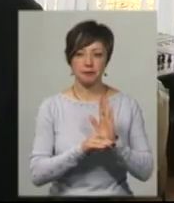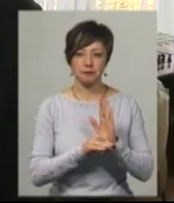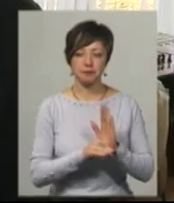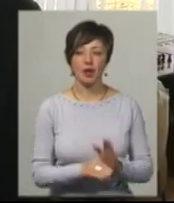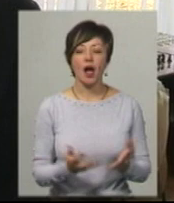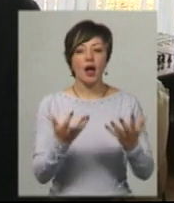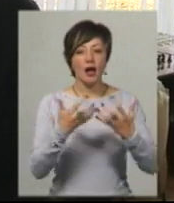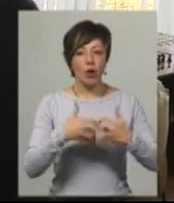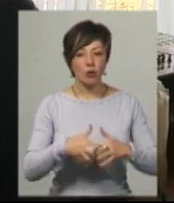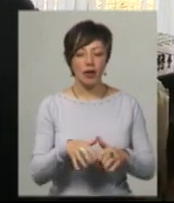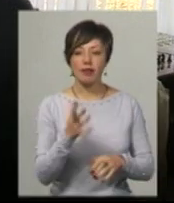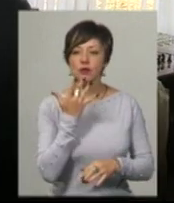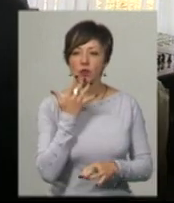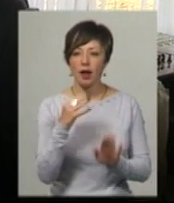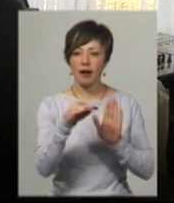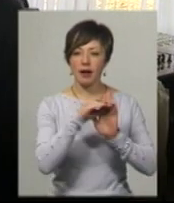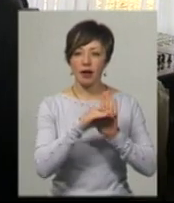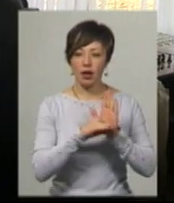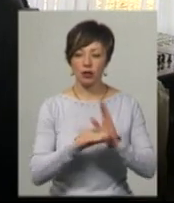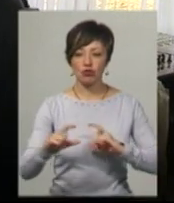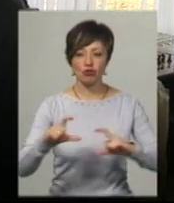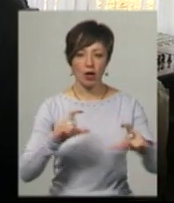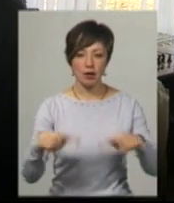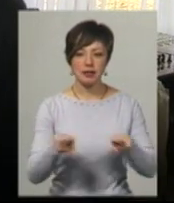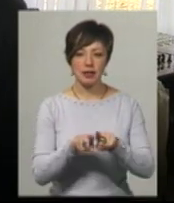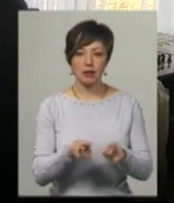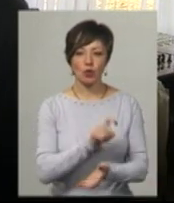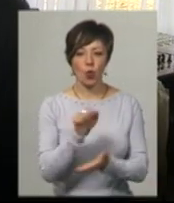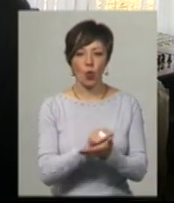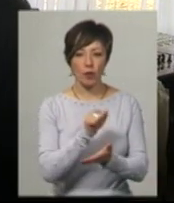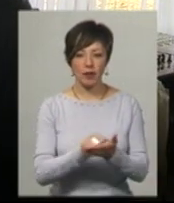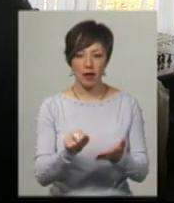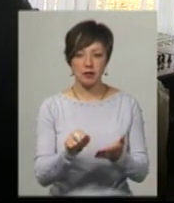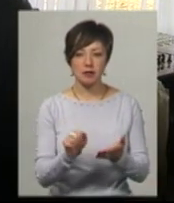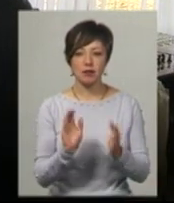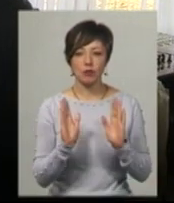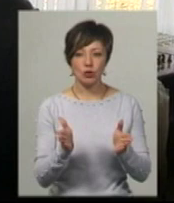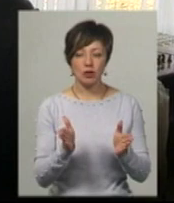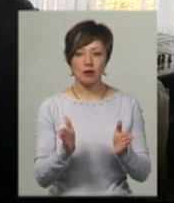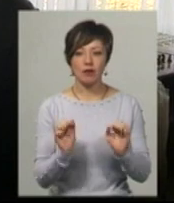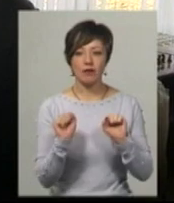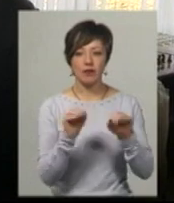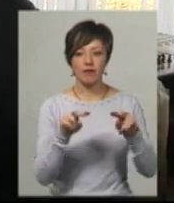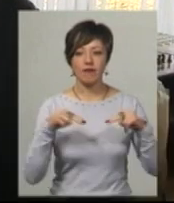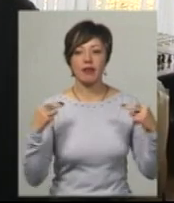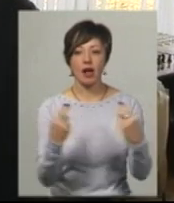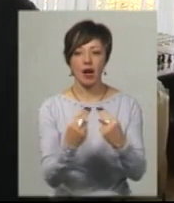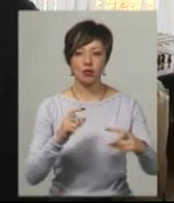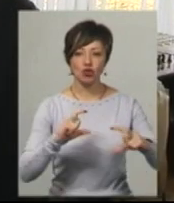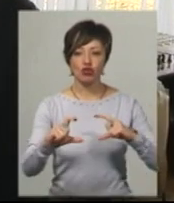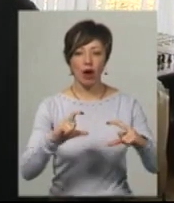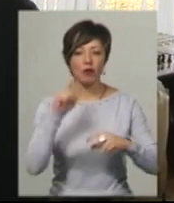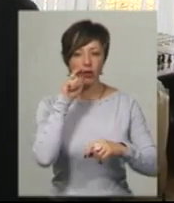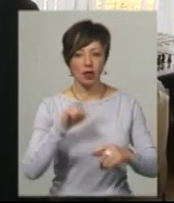Обрахується національний рейтинг шахів. Це документація віддана ФШУ, Федерація шахів України.